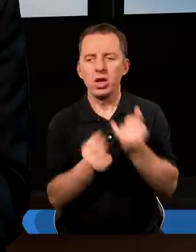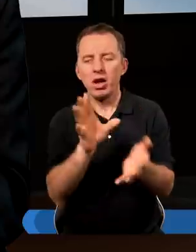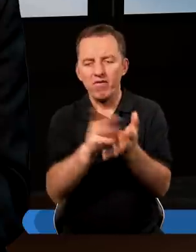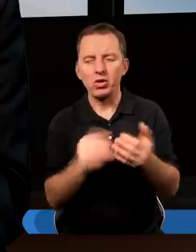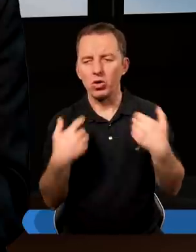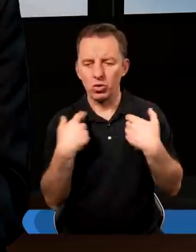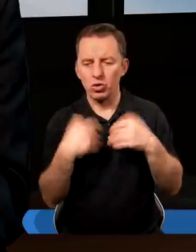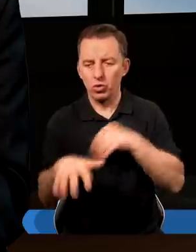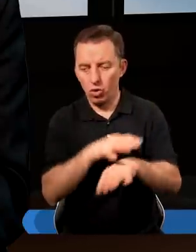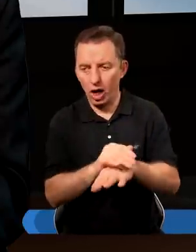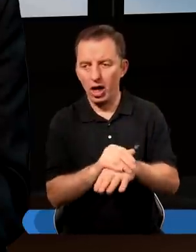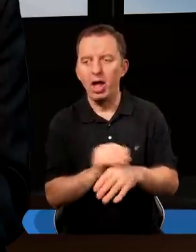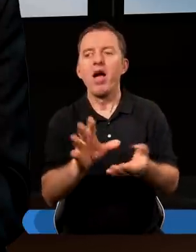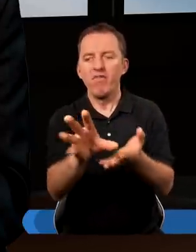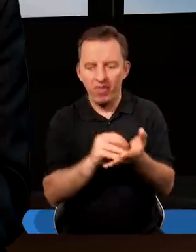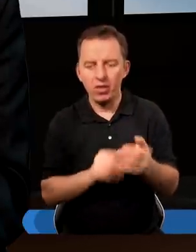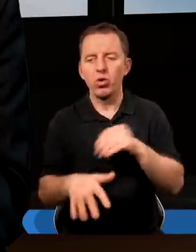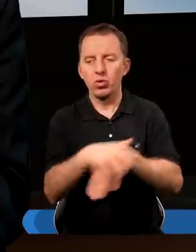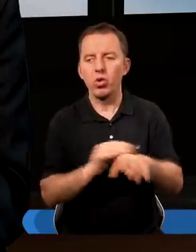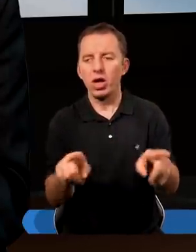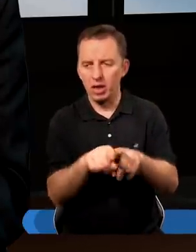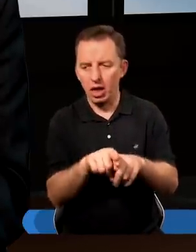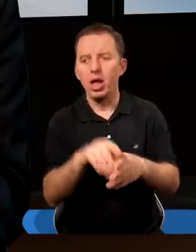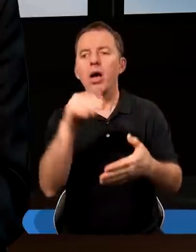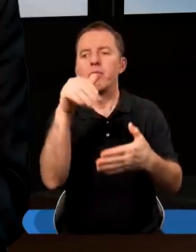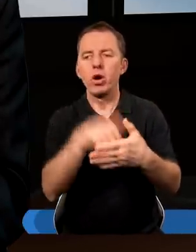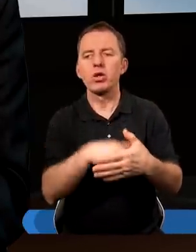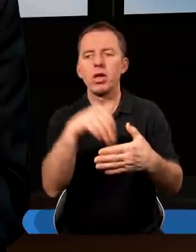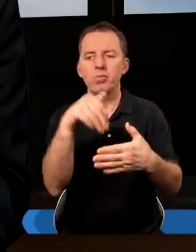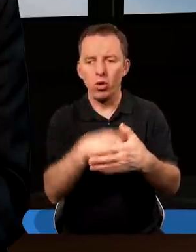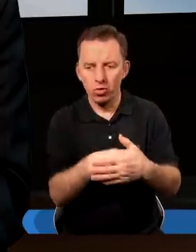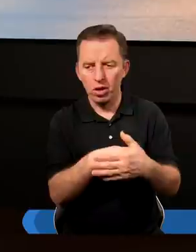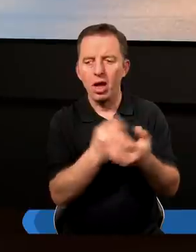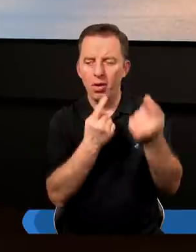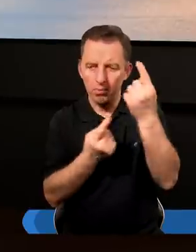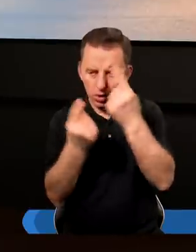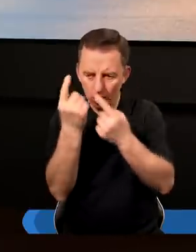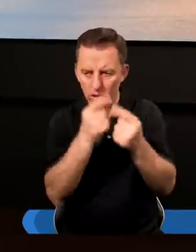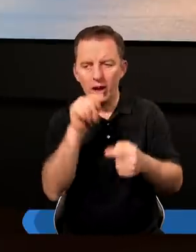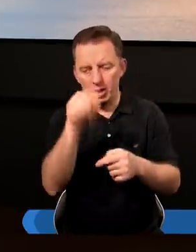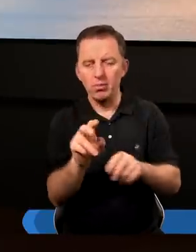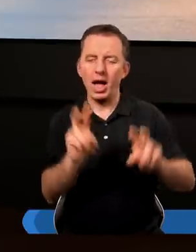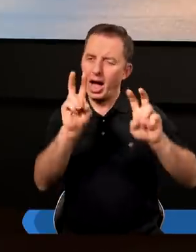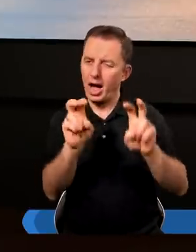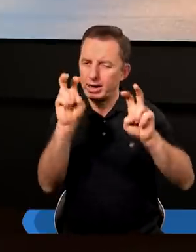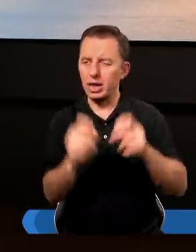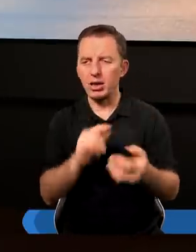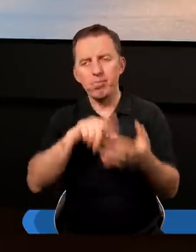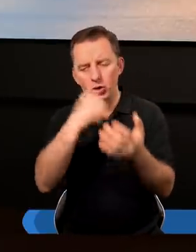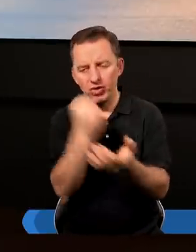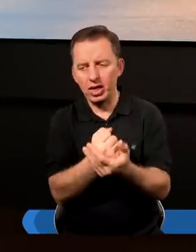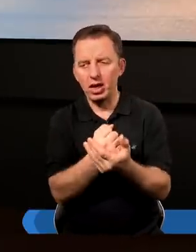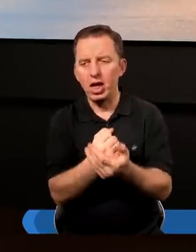Jeśli według ducha żyjemy, według ducha też postępujmy. I myślę, że tym akcentem